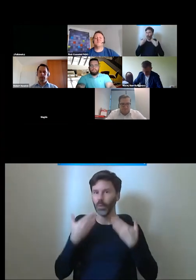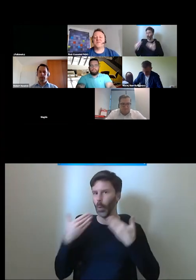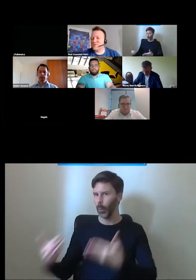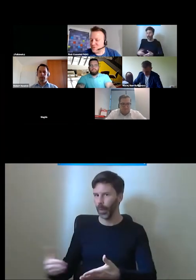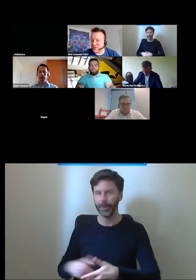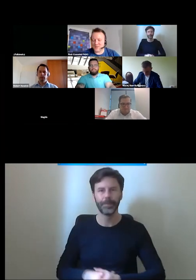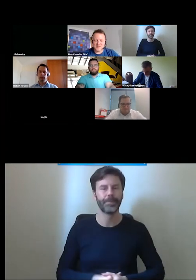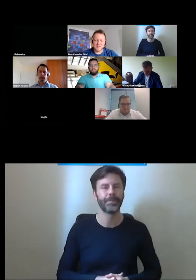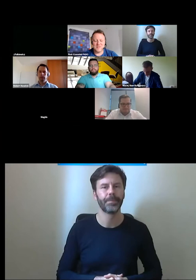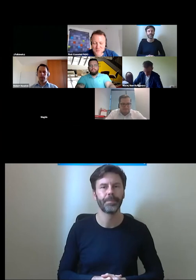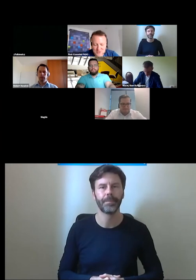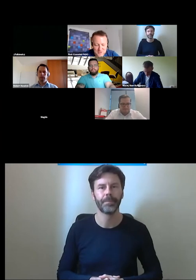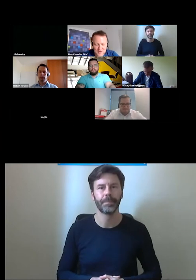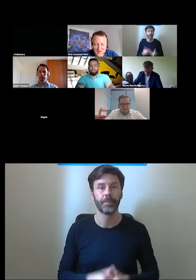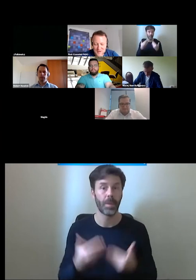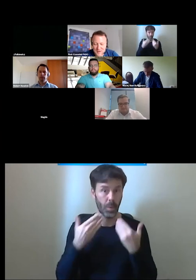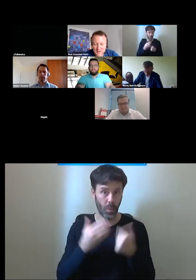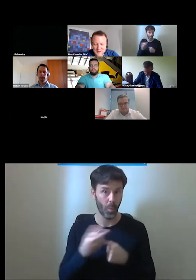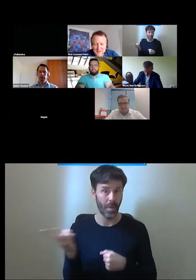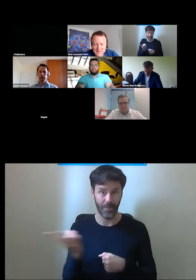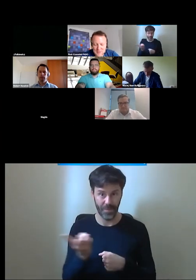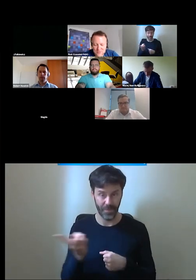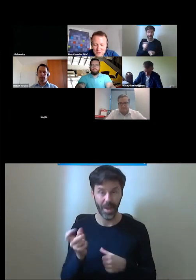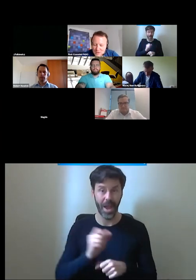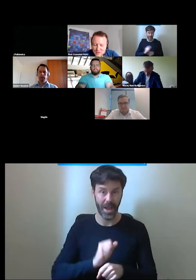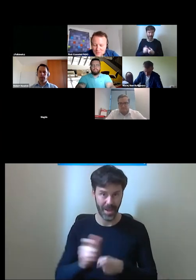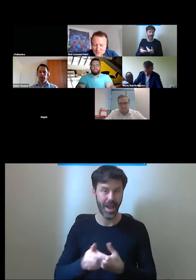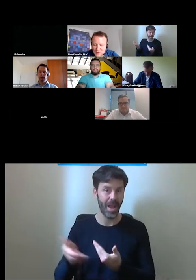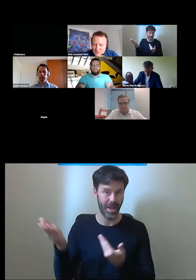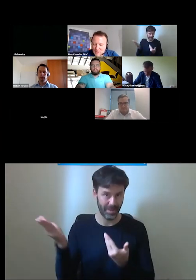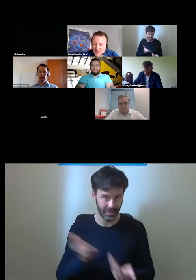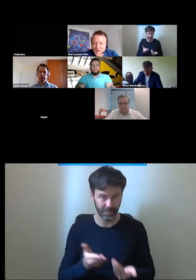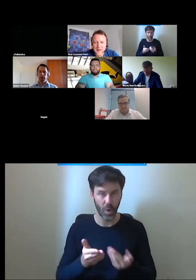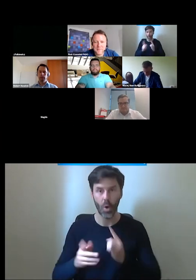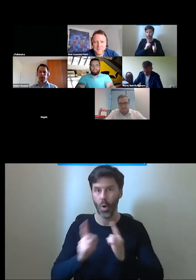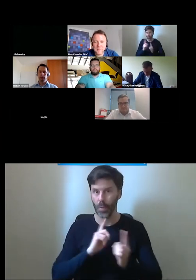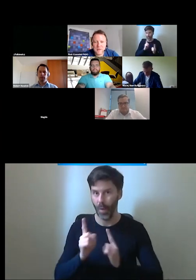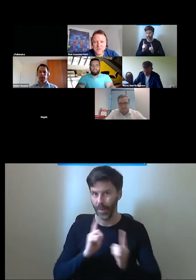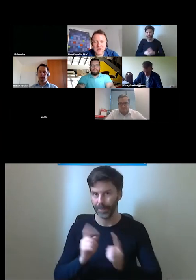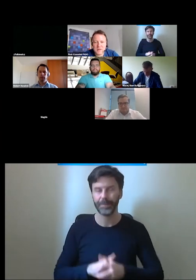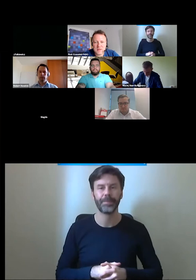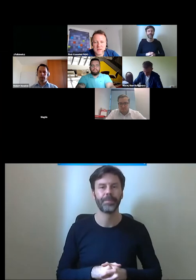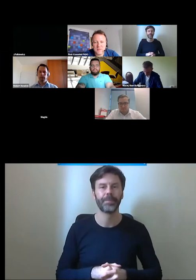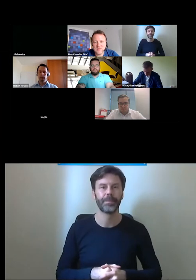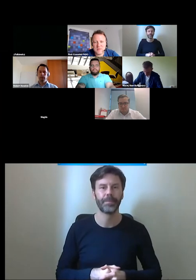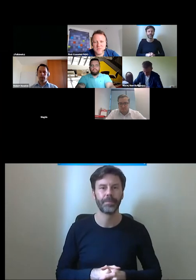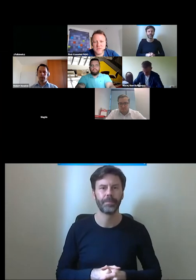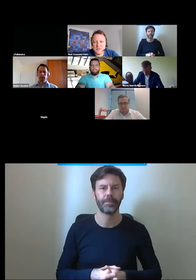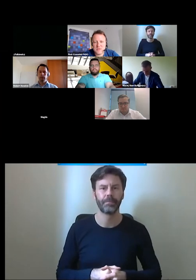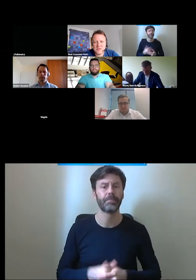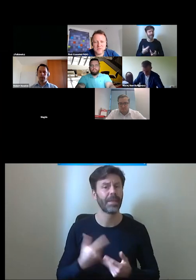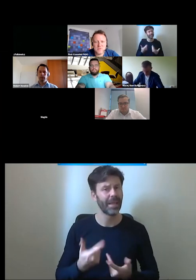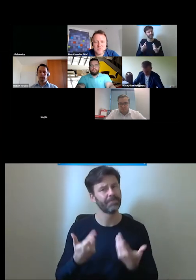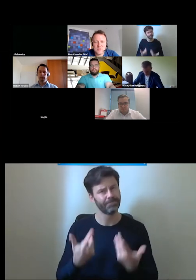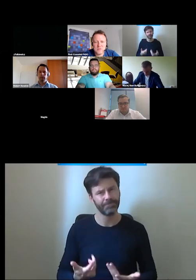dziękuję, że zechcieliście przyjąć zaproszenie do tej rozmowy. Trochę tak naprawdę chciałbym